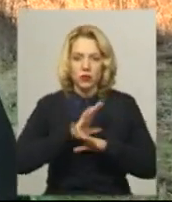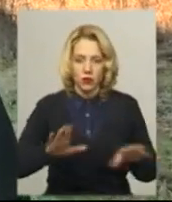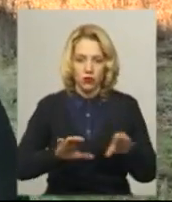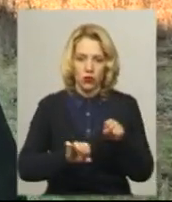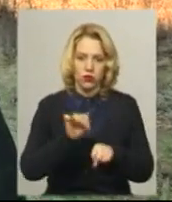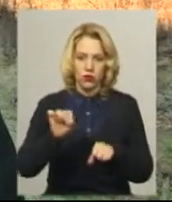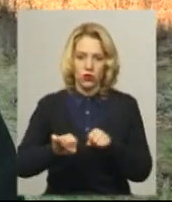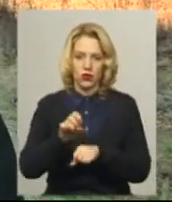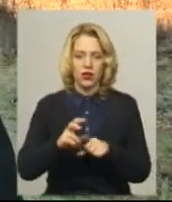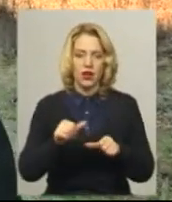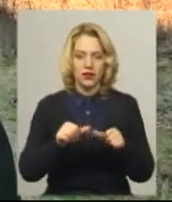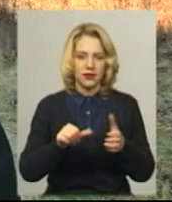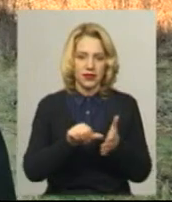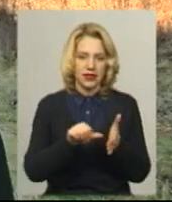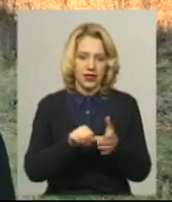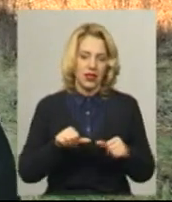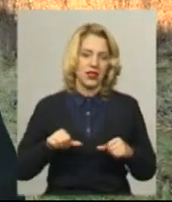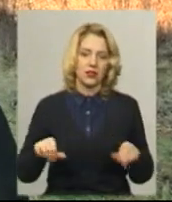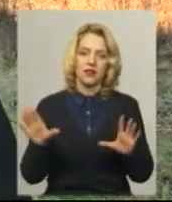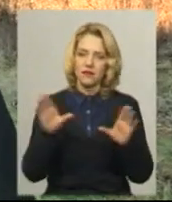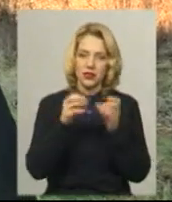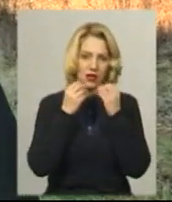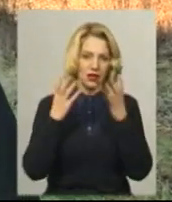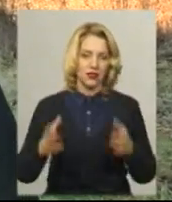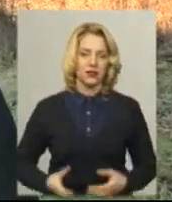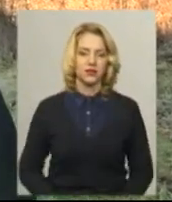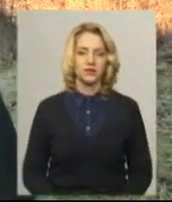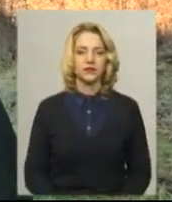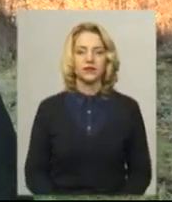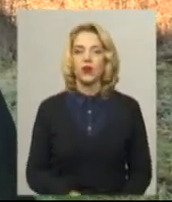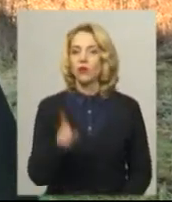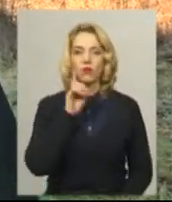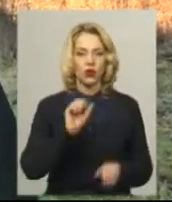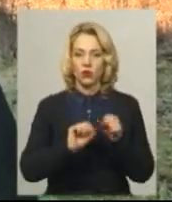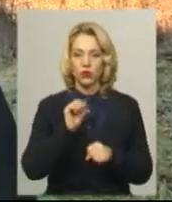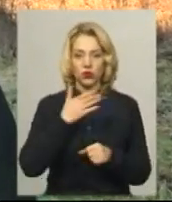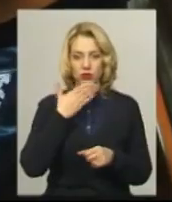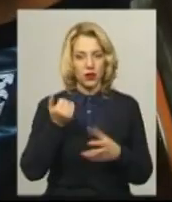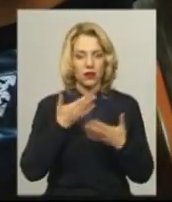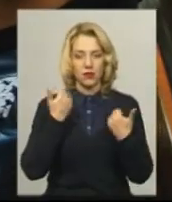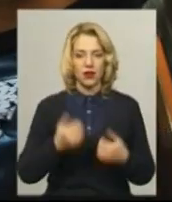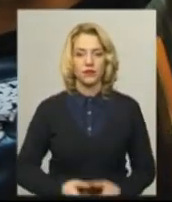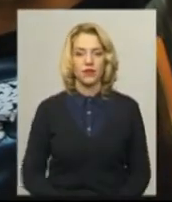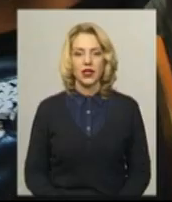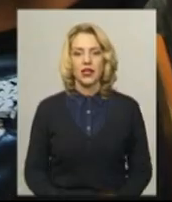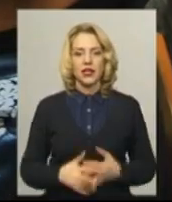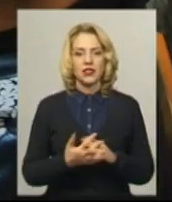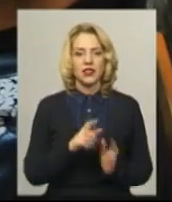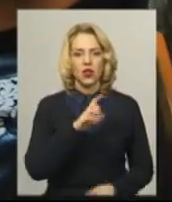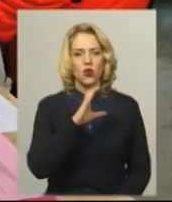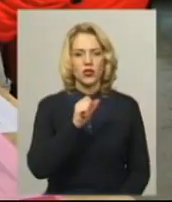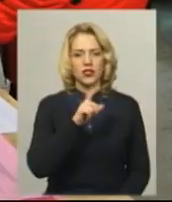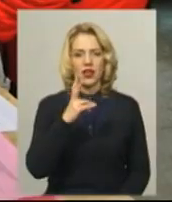порушень на дільниці. Ну, все гаразд. Ні, немає порушень. У селі Сахнівці